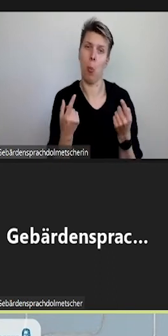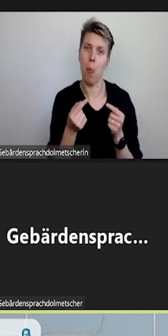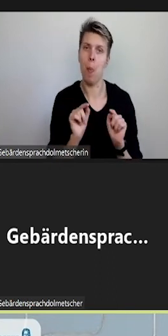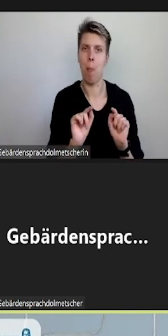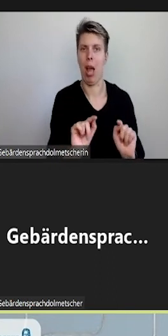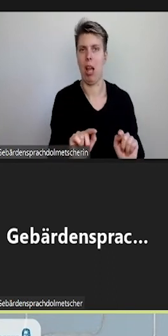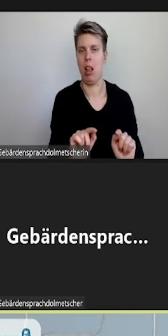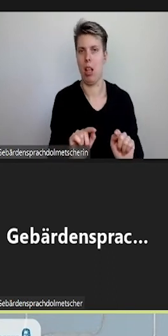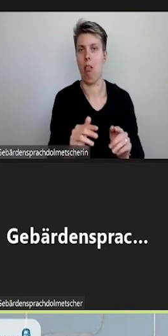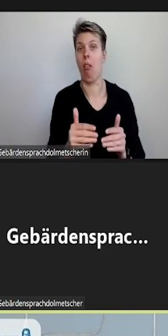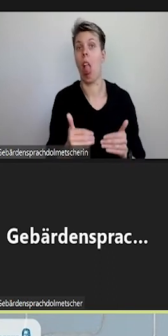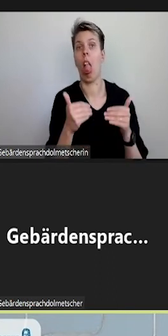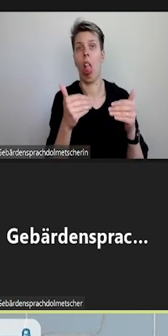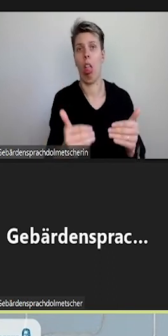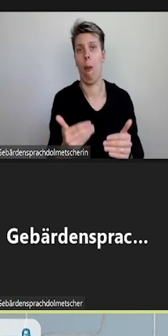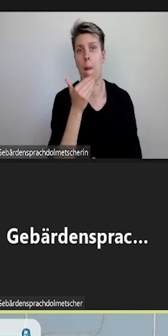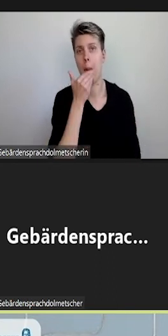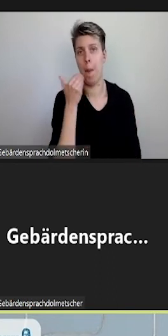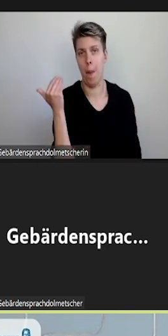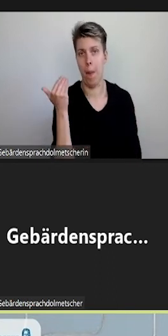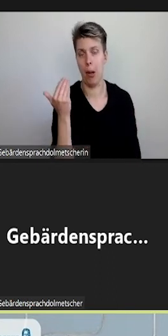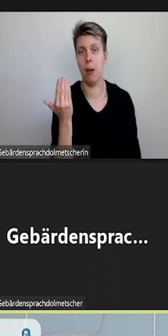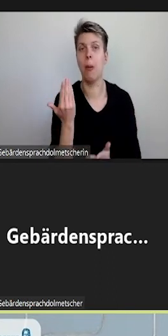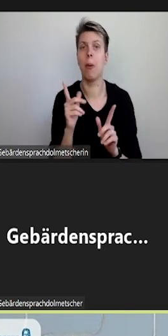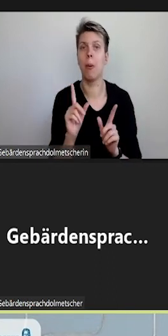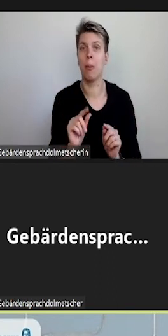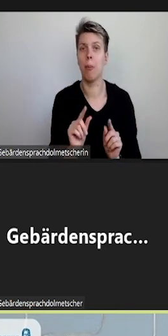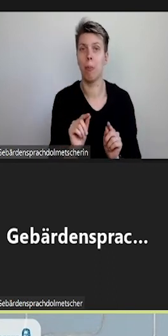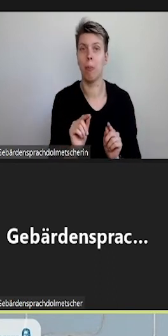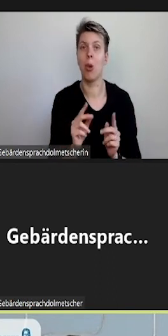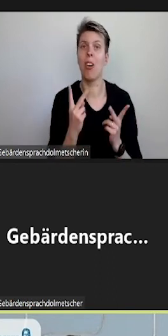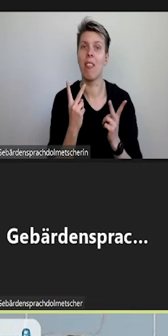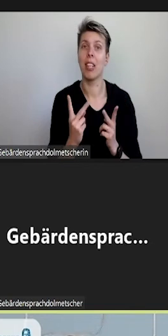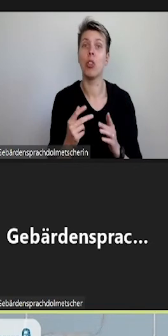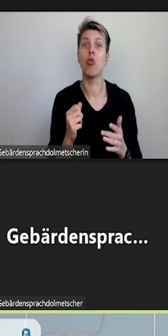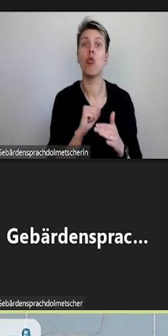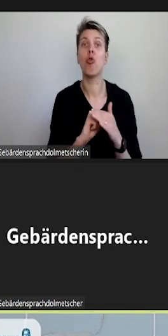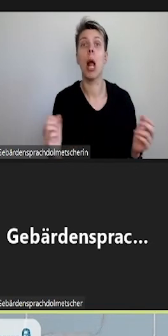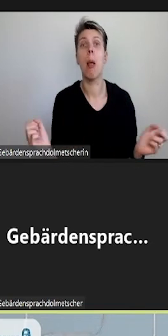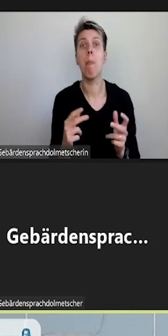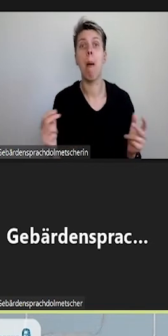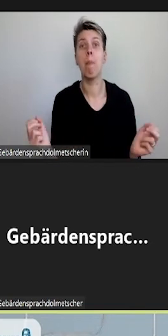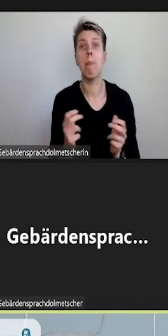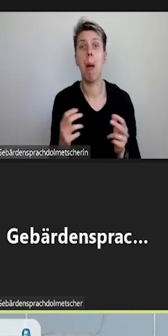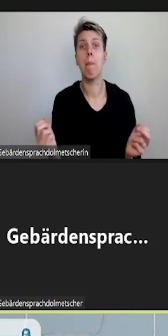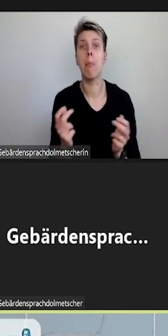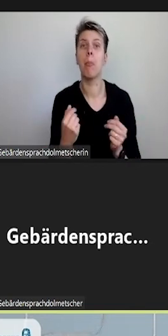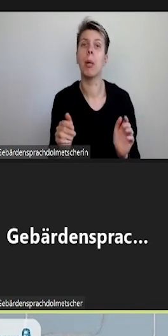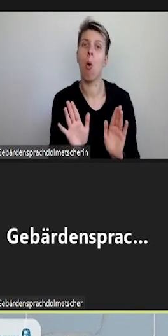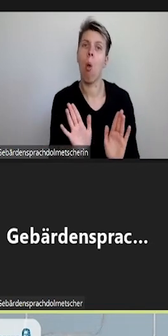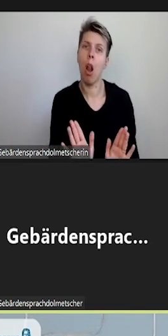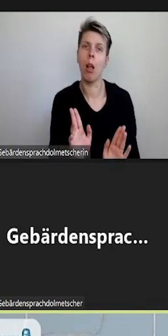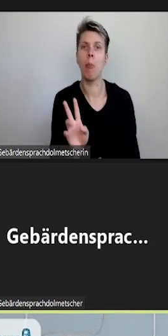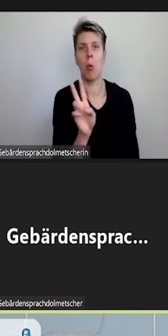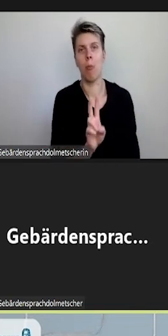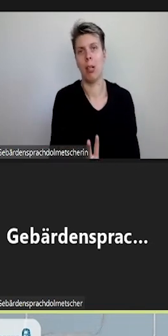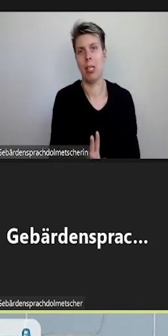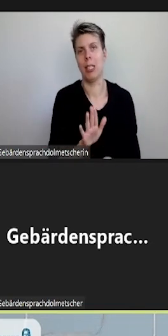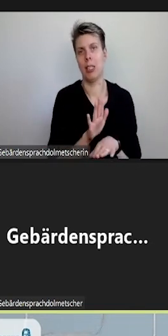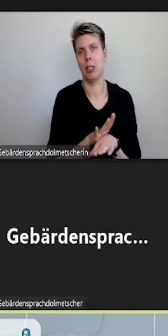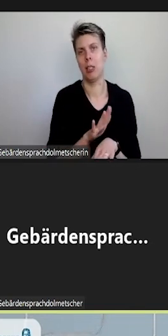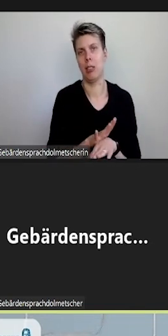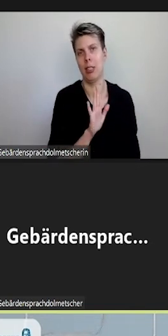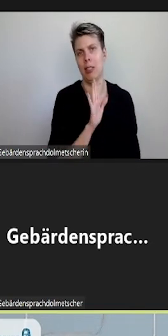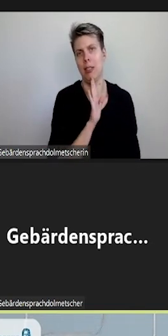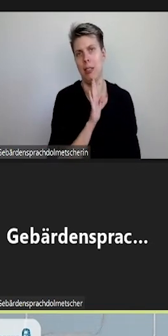sollte man darauf achten, dass man genug Zeit zum Lesen lässt. Im dritten Schritt wird das Video und die